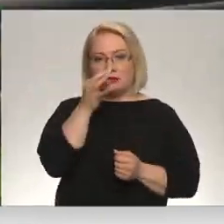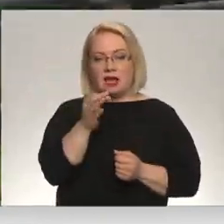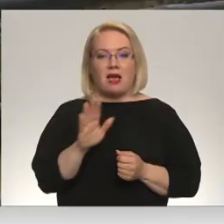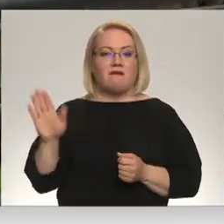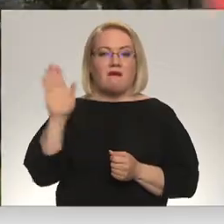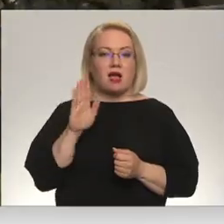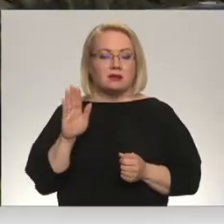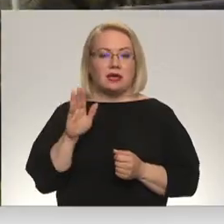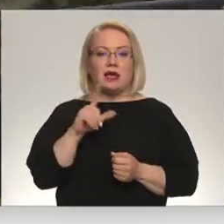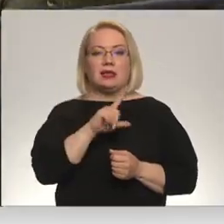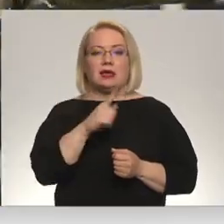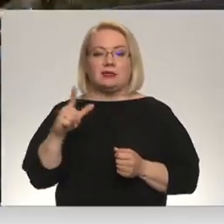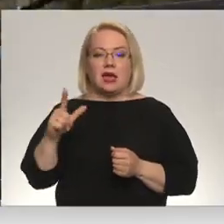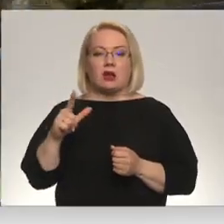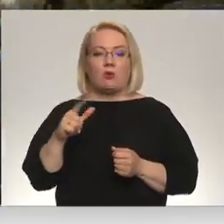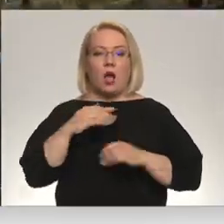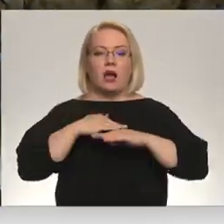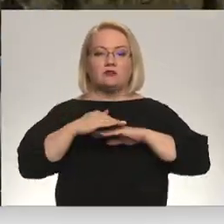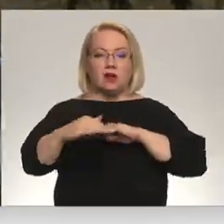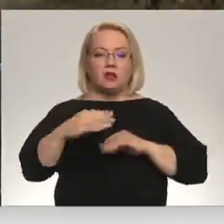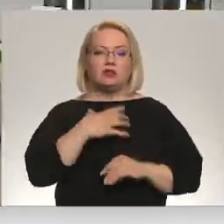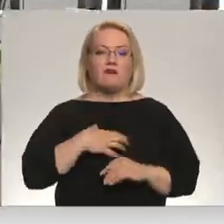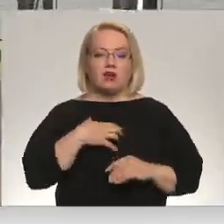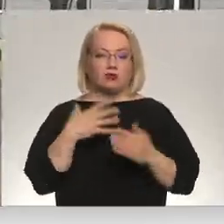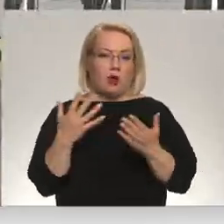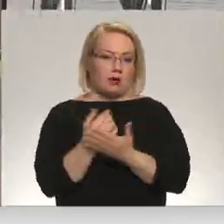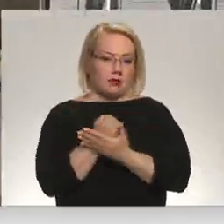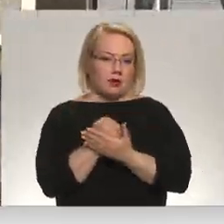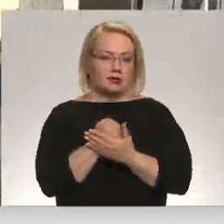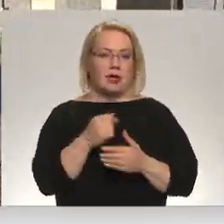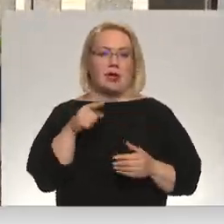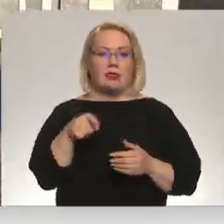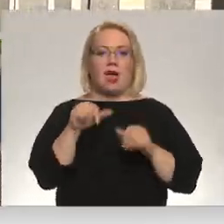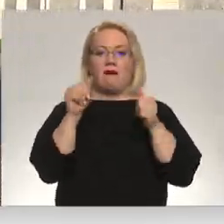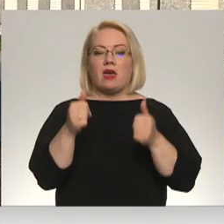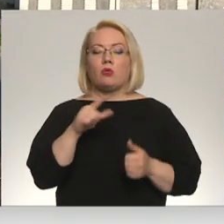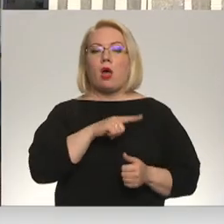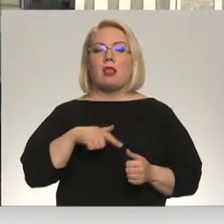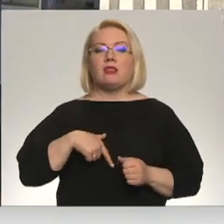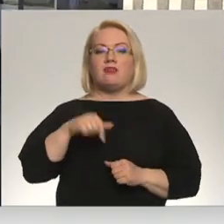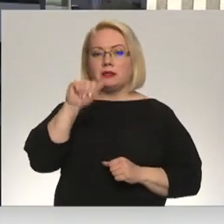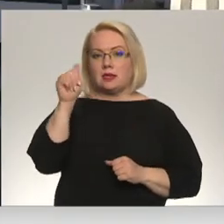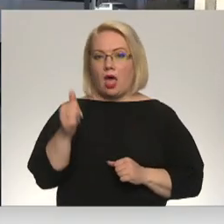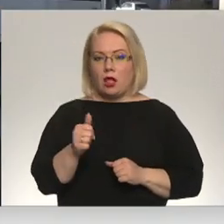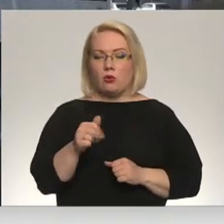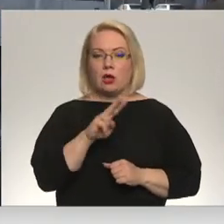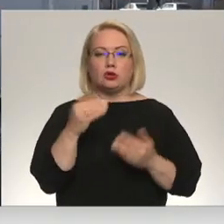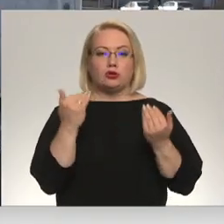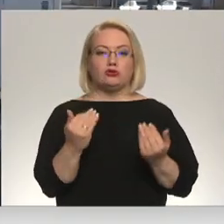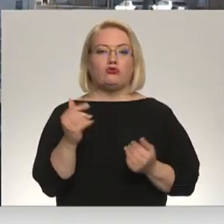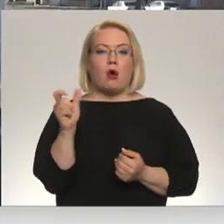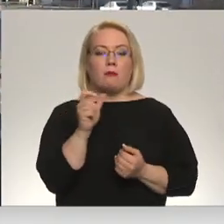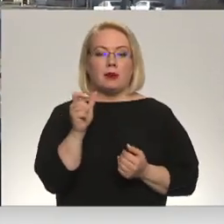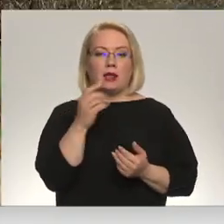līdzekļu šī ceļa asfaltēšanai vajadzētu atrast, jo tā tiek veidots Latvijas tēls, kas šobrīd diemžēl